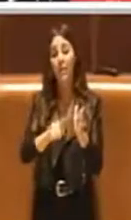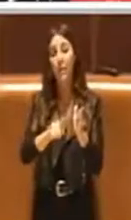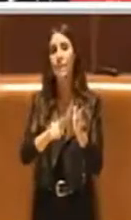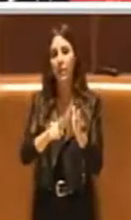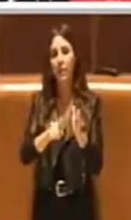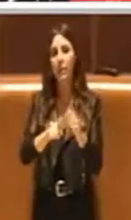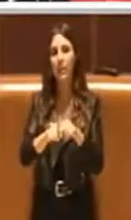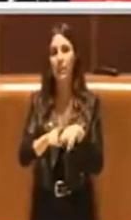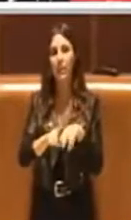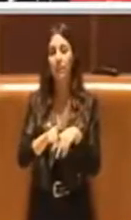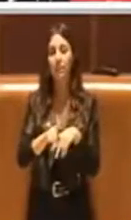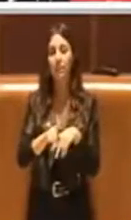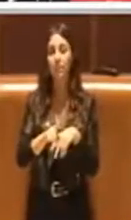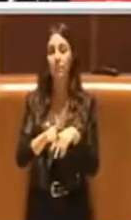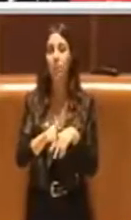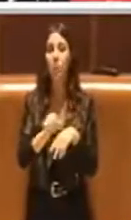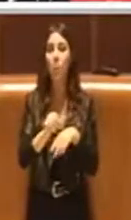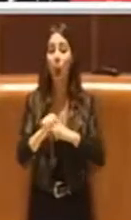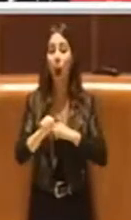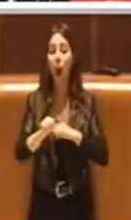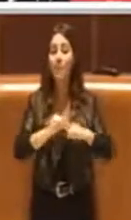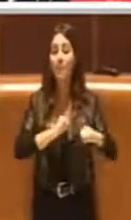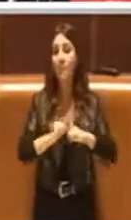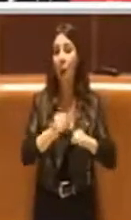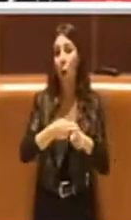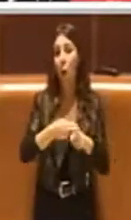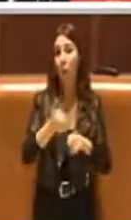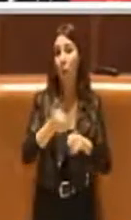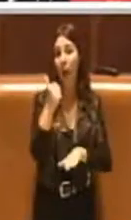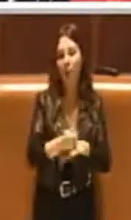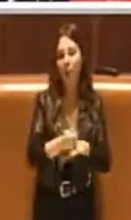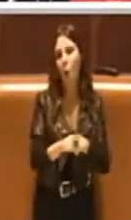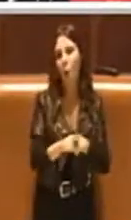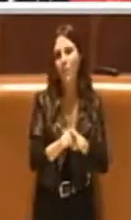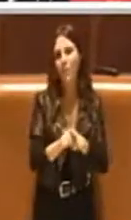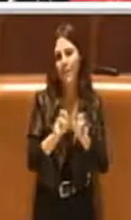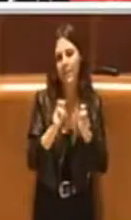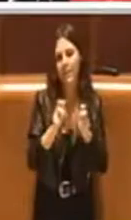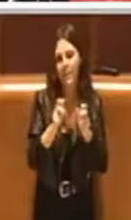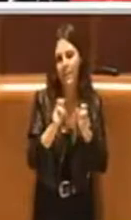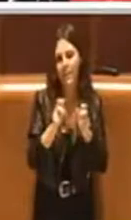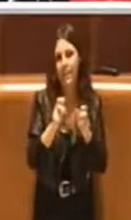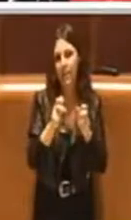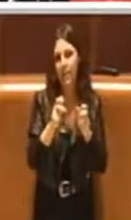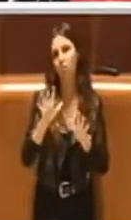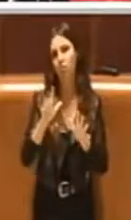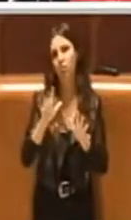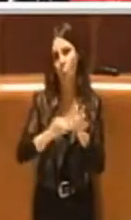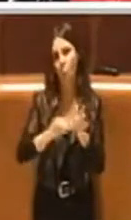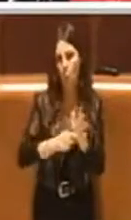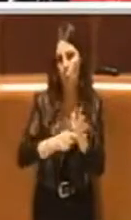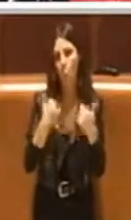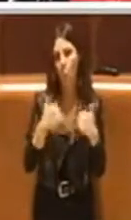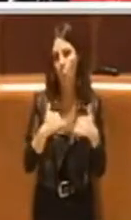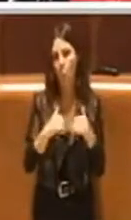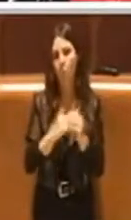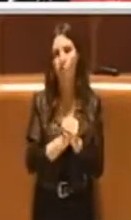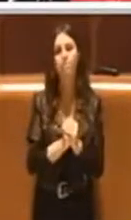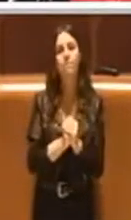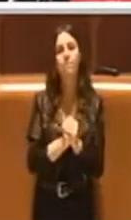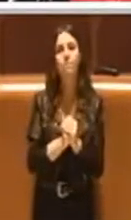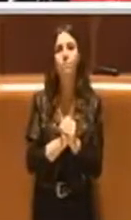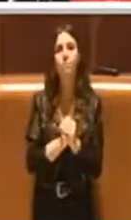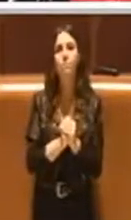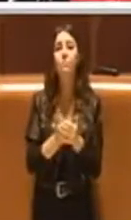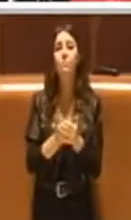anche per un'amministrazione come quella capitolina sicuramente uno sforzo di primo ordine per